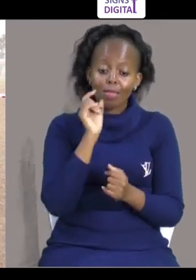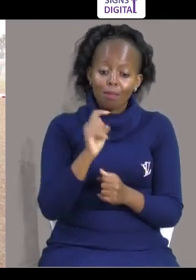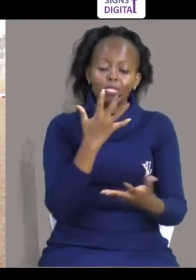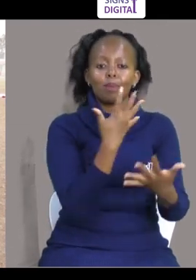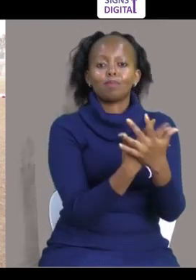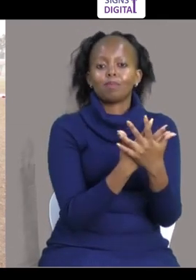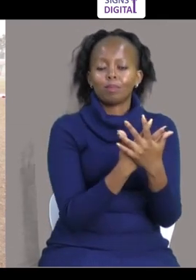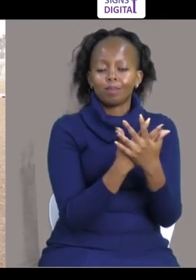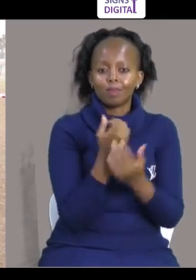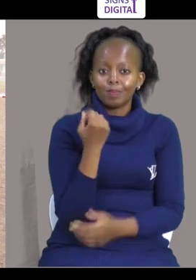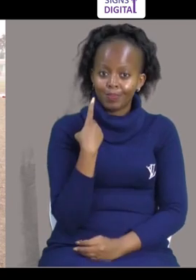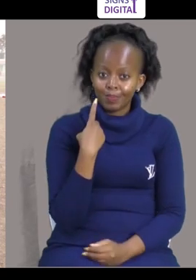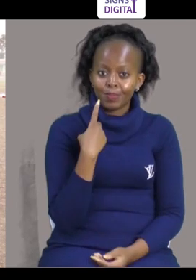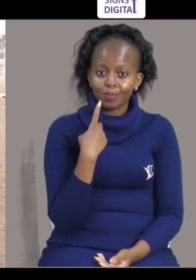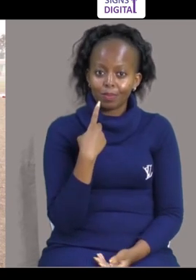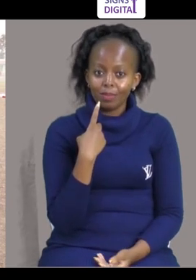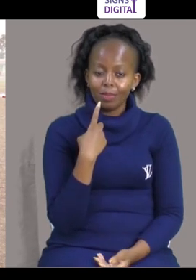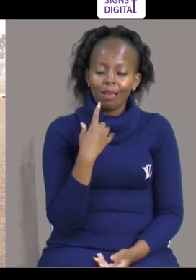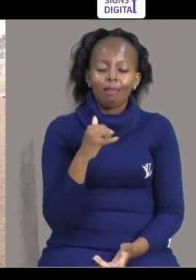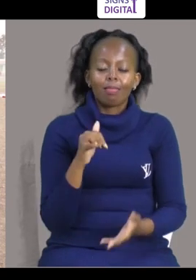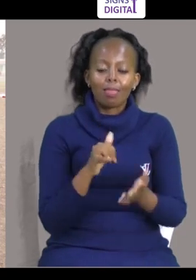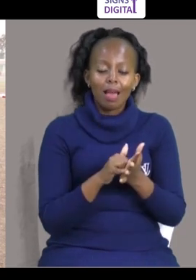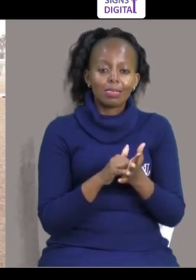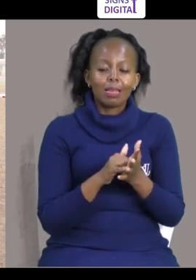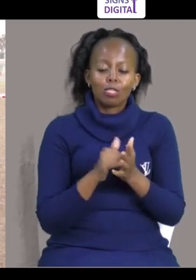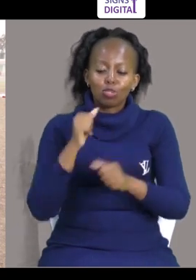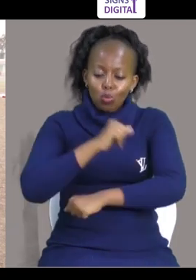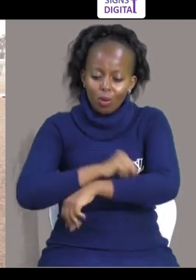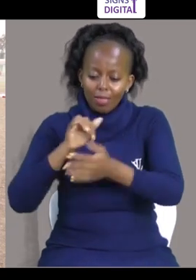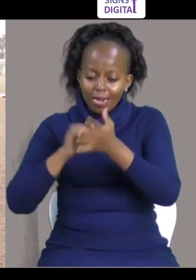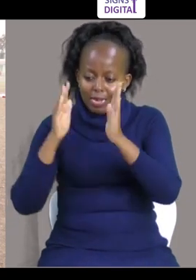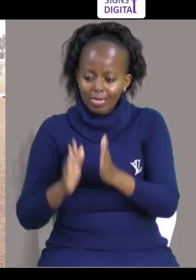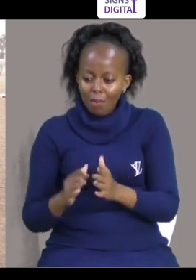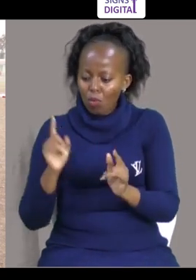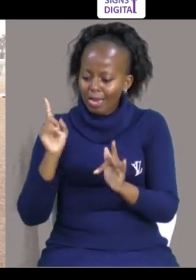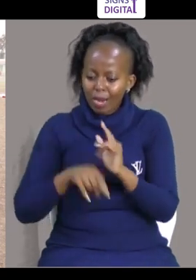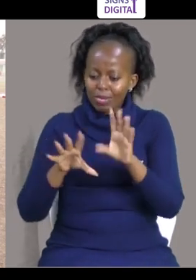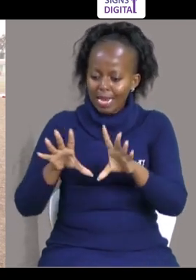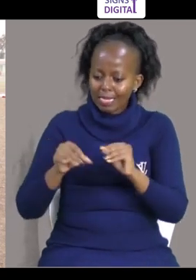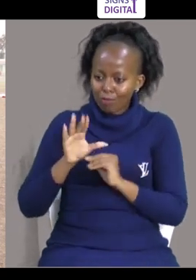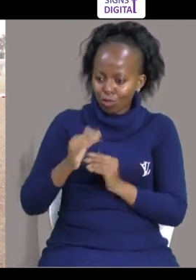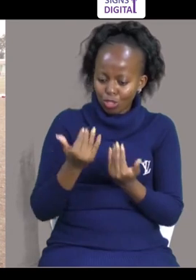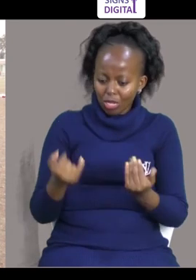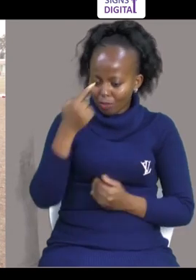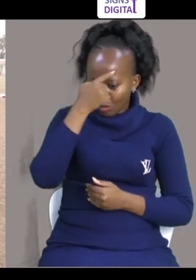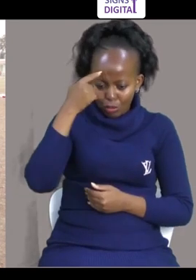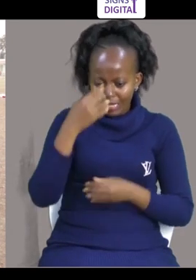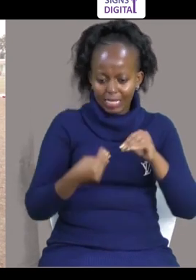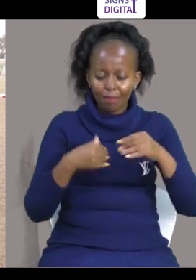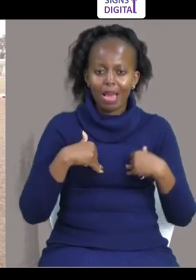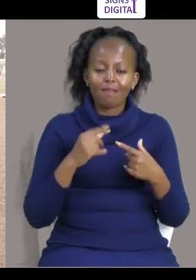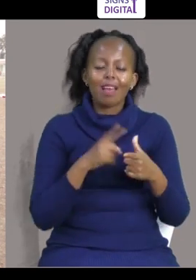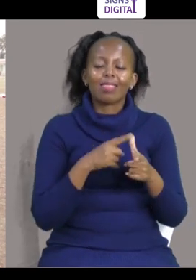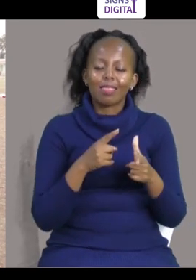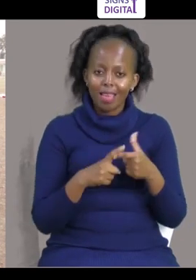Iyo inafaa kufugwa kama jana Iyo inasemwa mutoto waezi Igia Inafaa ifugwa kama